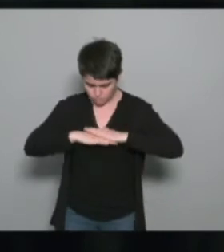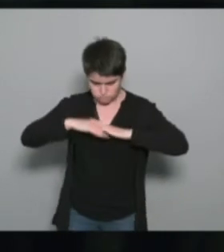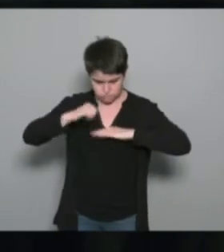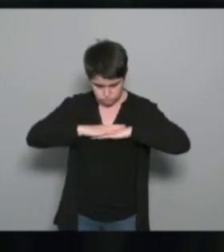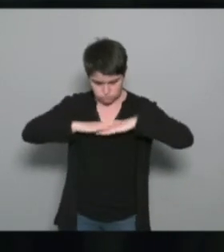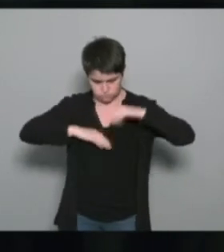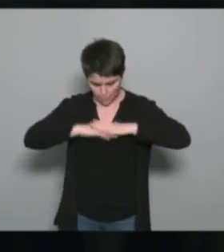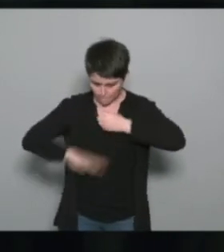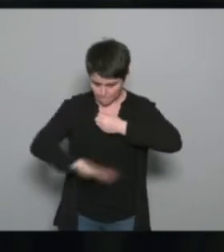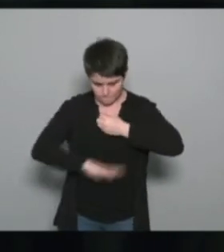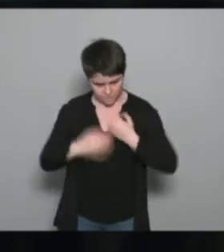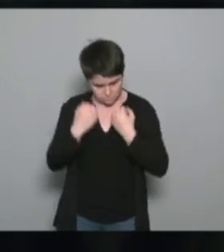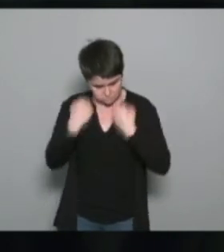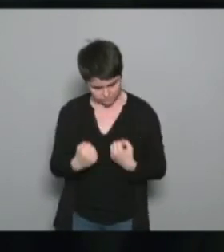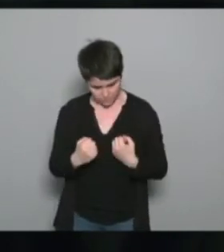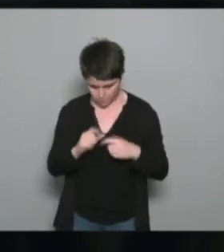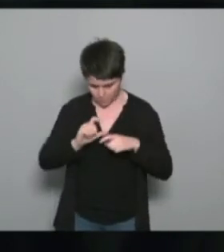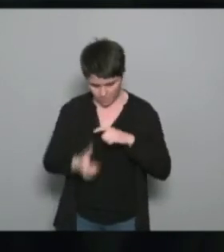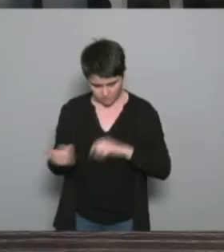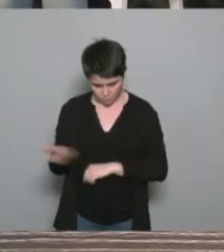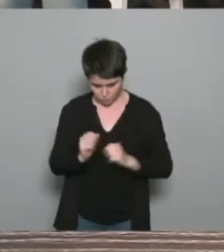leur activité physique en autonomie.